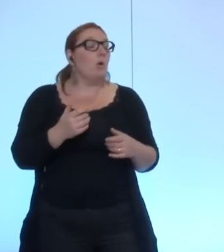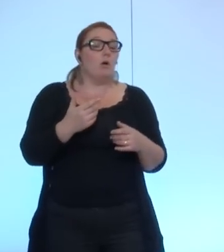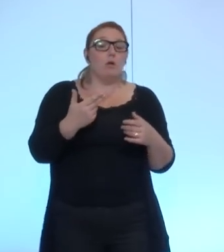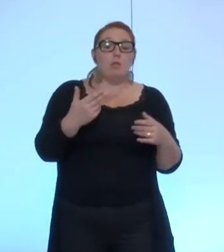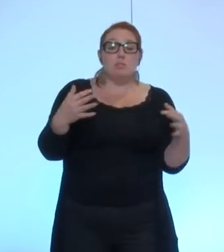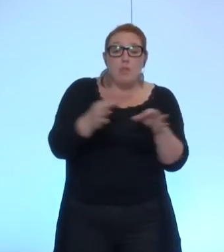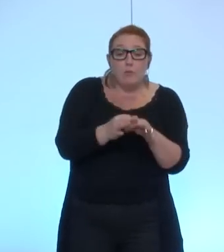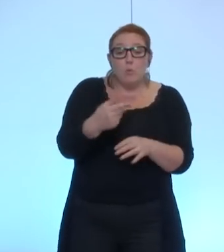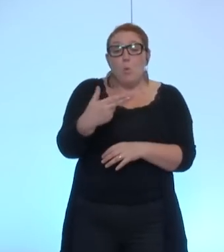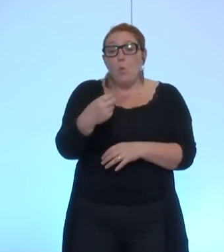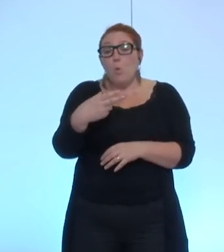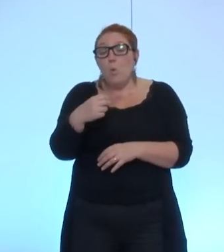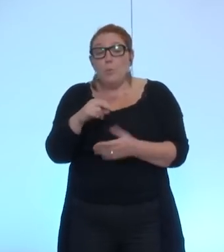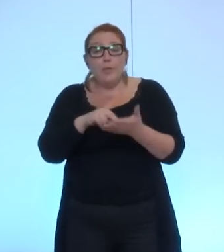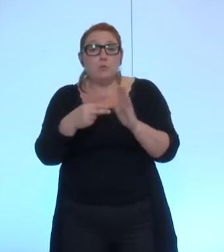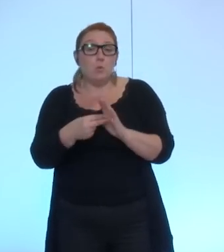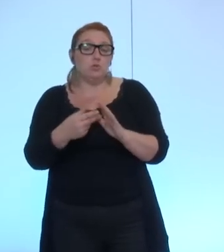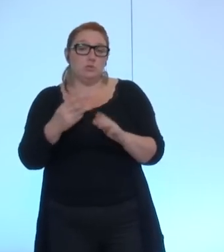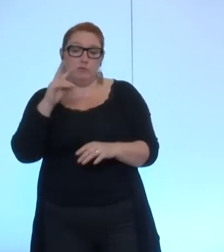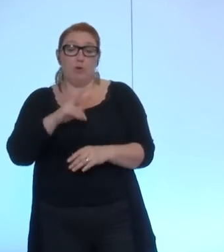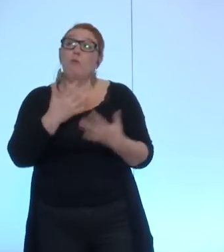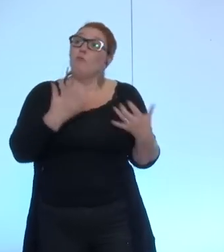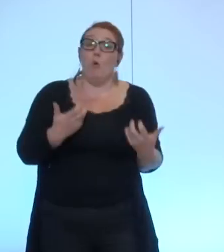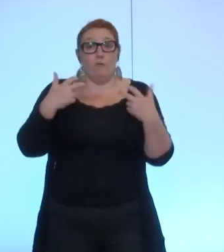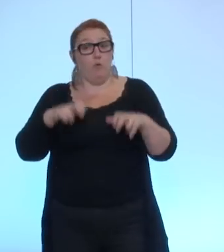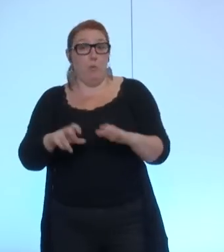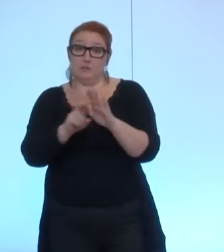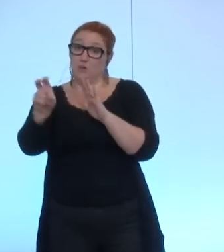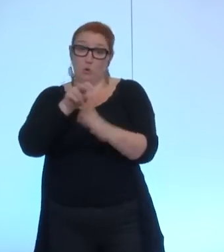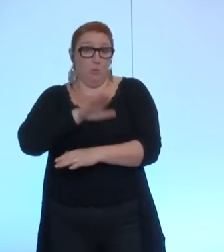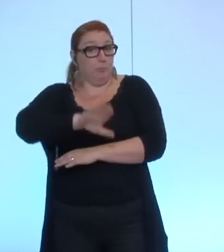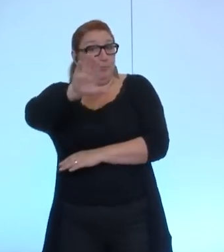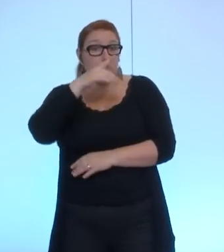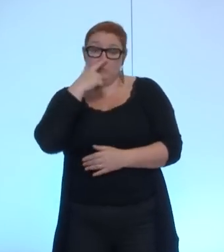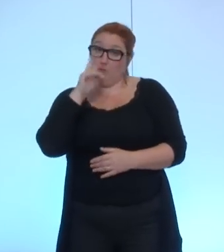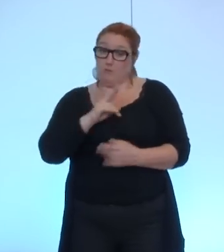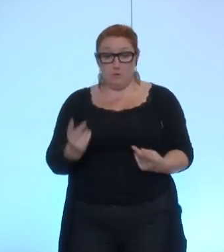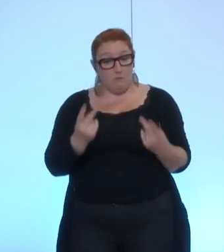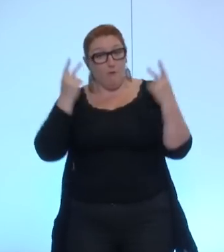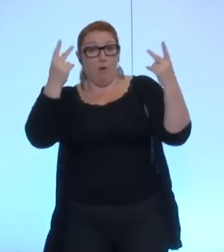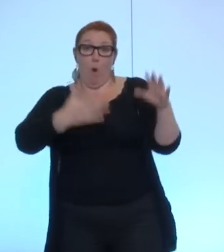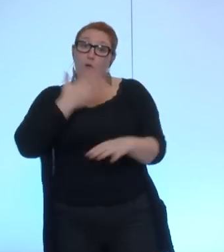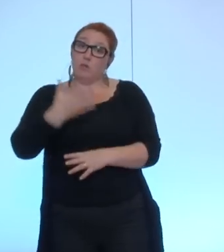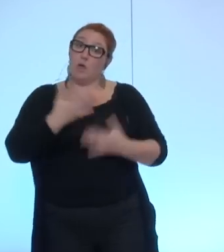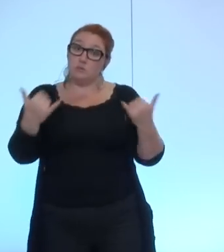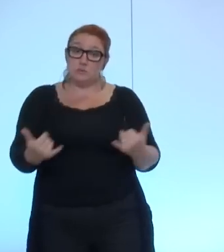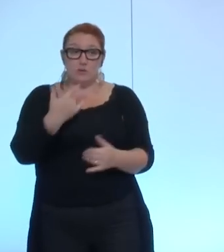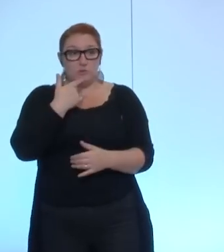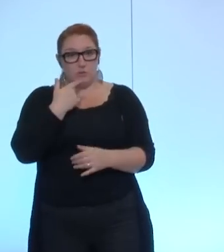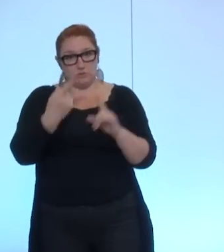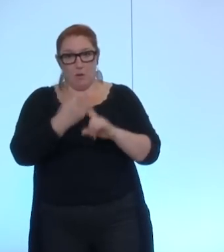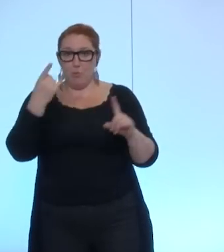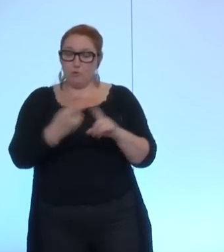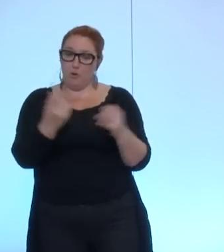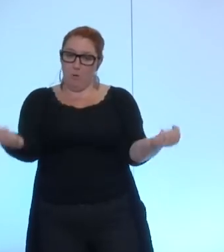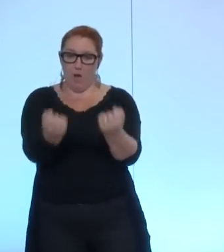technologie ça fait partie du patrimoine de Grenoble c'est un de nos atouts je pense que nous devons au moins par les mots confirmer encore notre soutien à